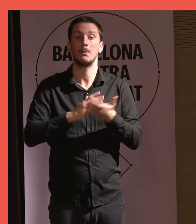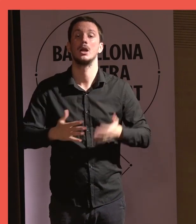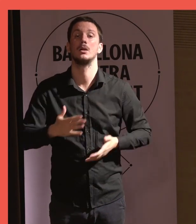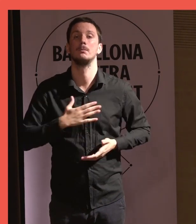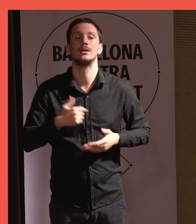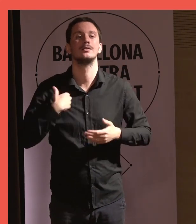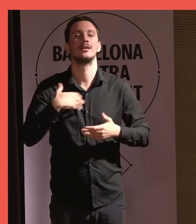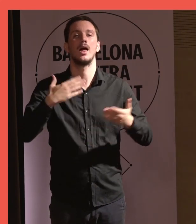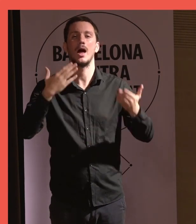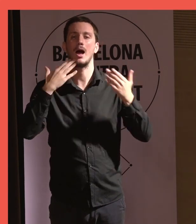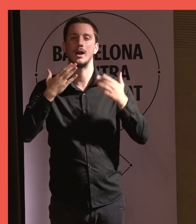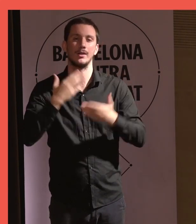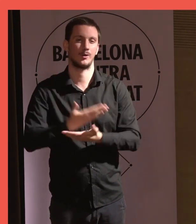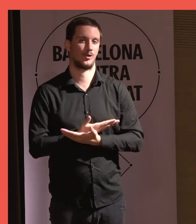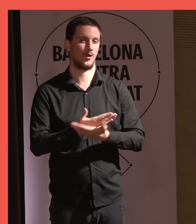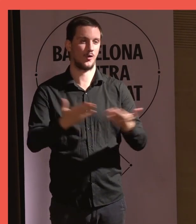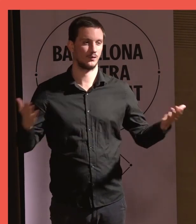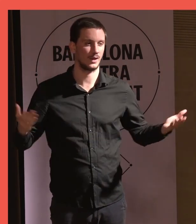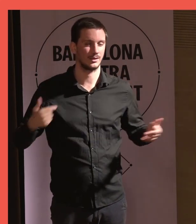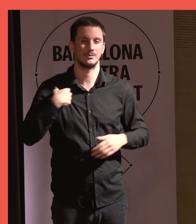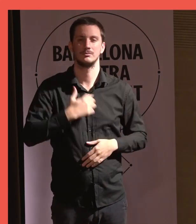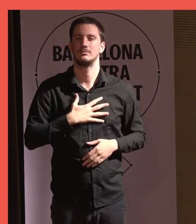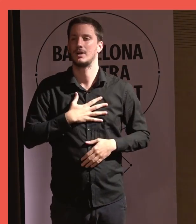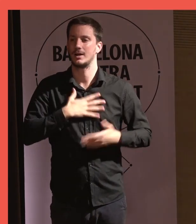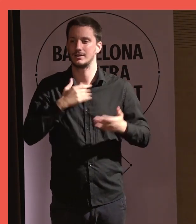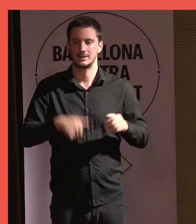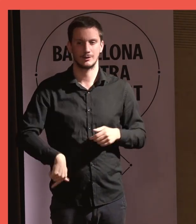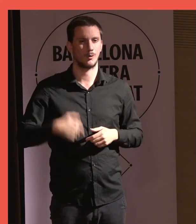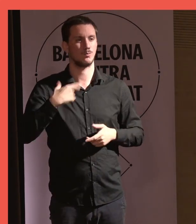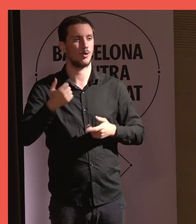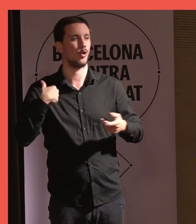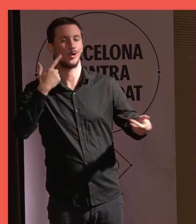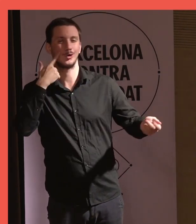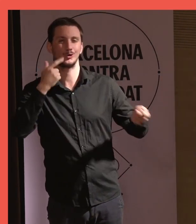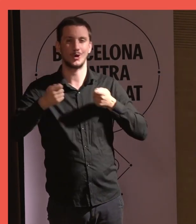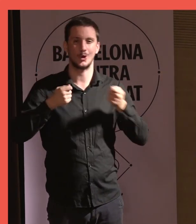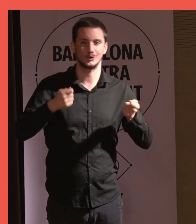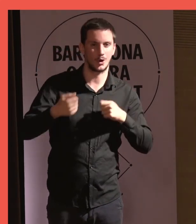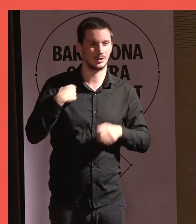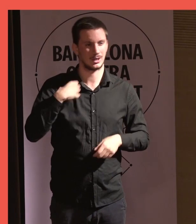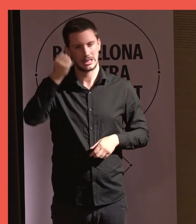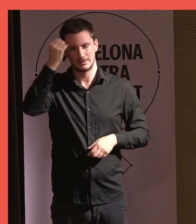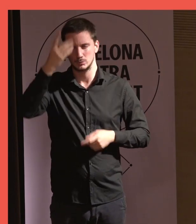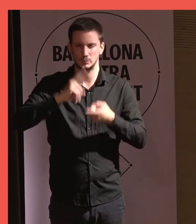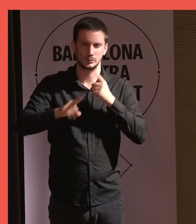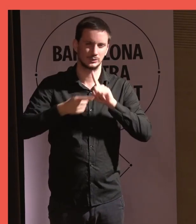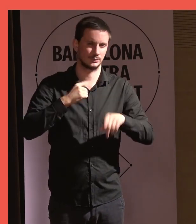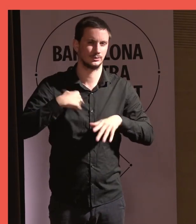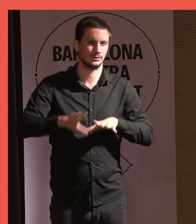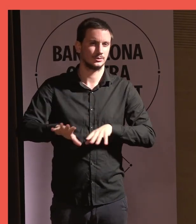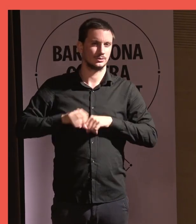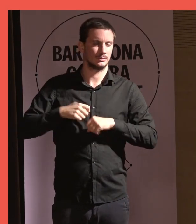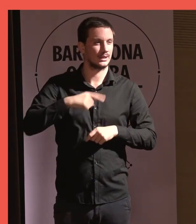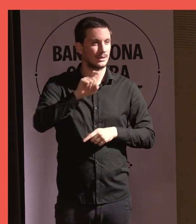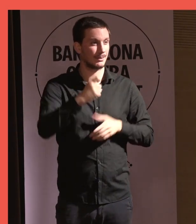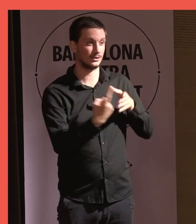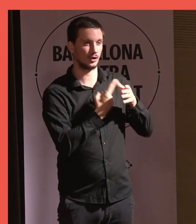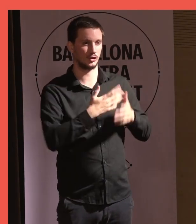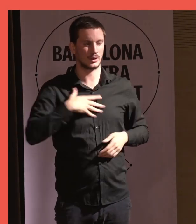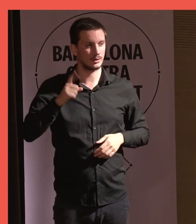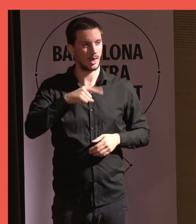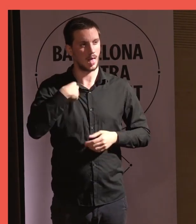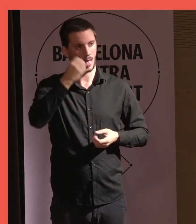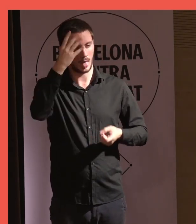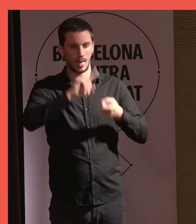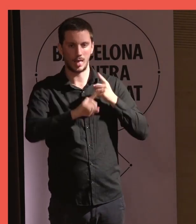agrair la confiança.'ha encantat fer de mestressa de cerimònies. He après un munt de coses sobre la soledat no desitjada